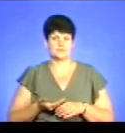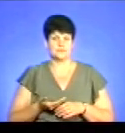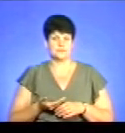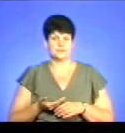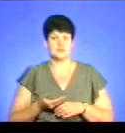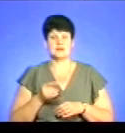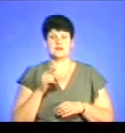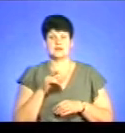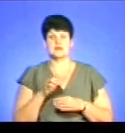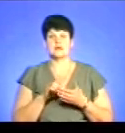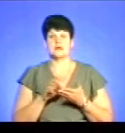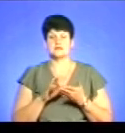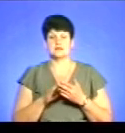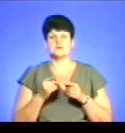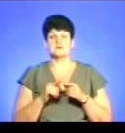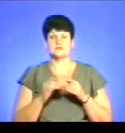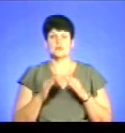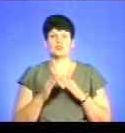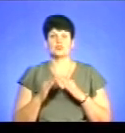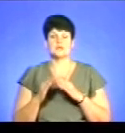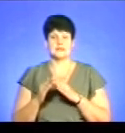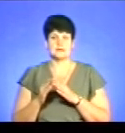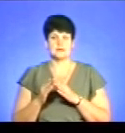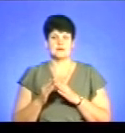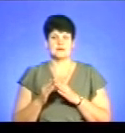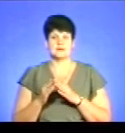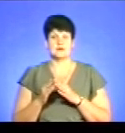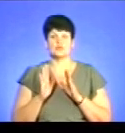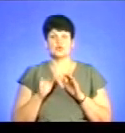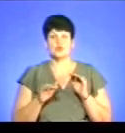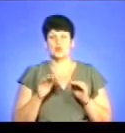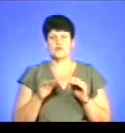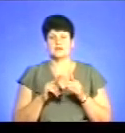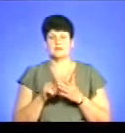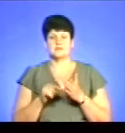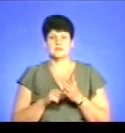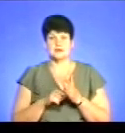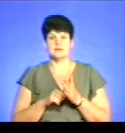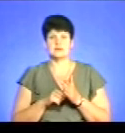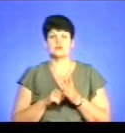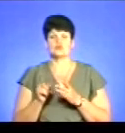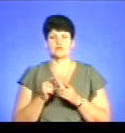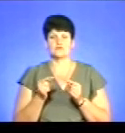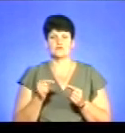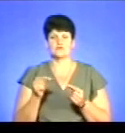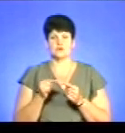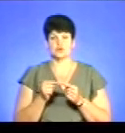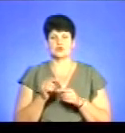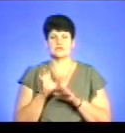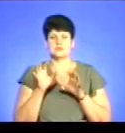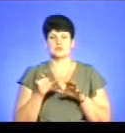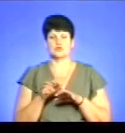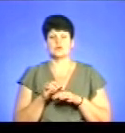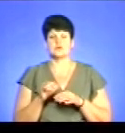їхня реєстрація в цих будинках, де... Тобто будуть регулювати питання, щоби, відповідно до чинного законодавства,